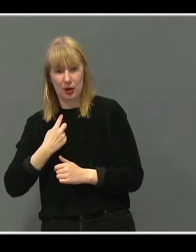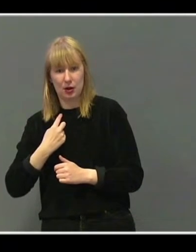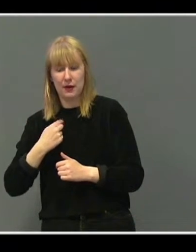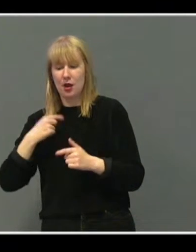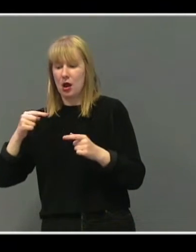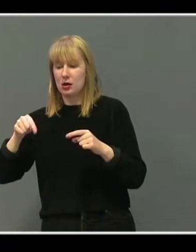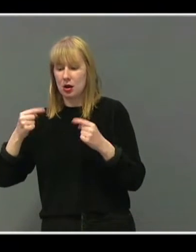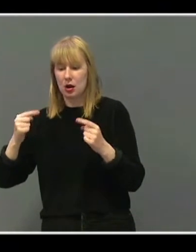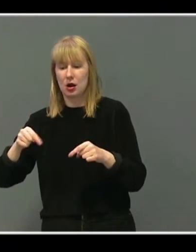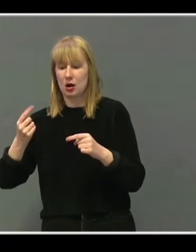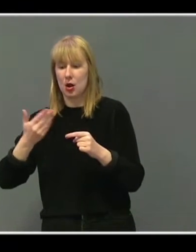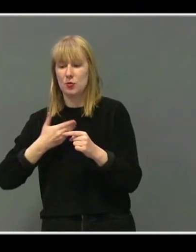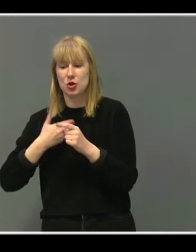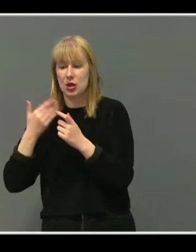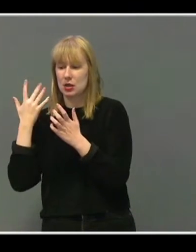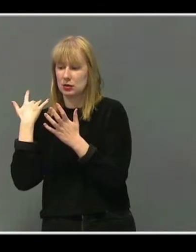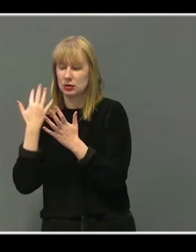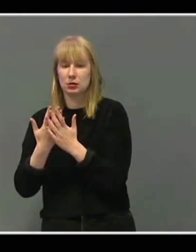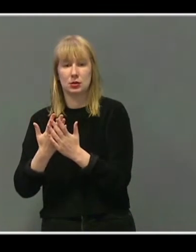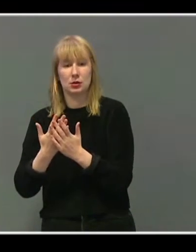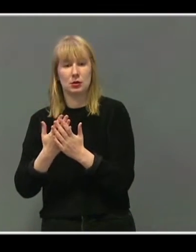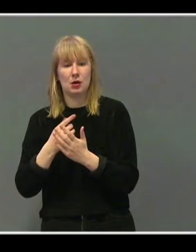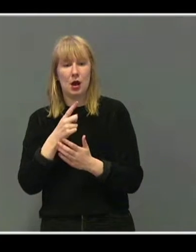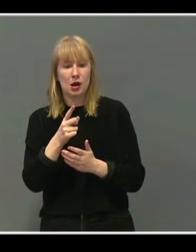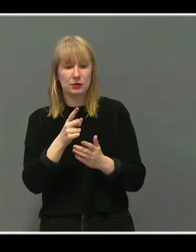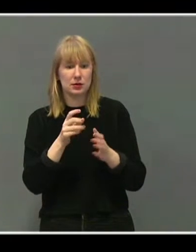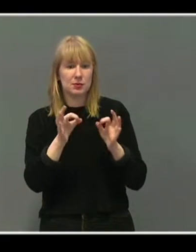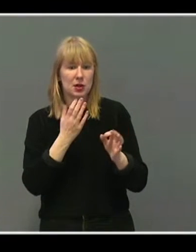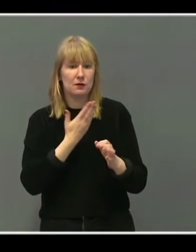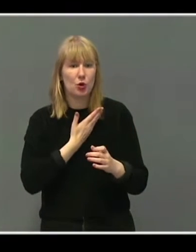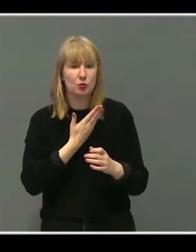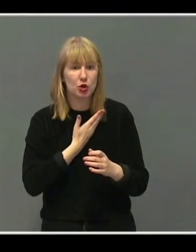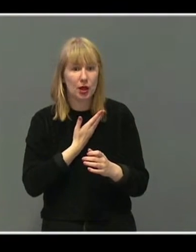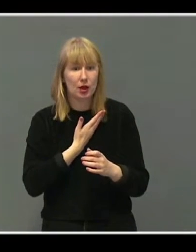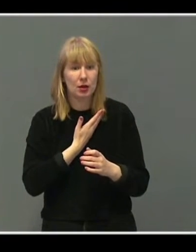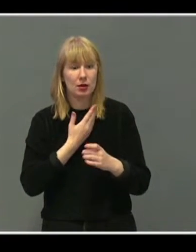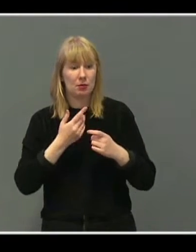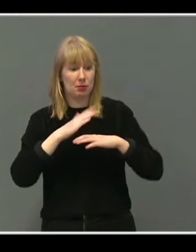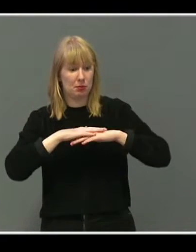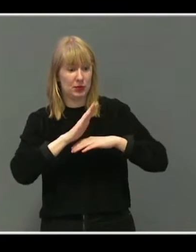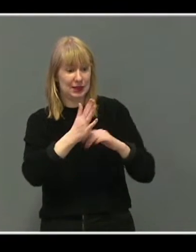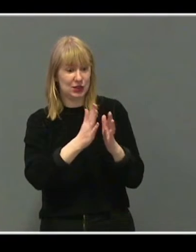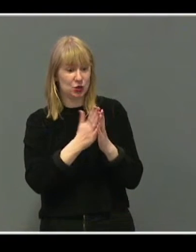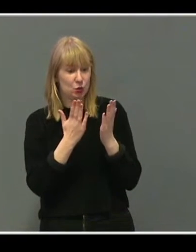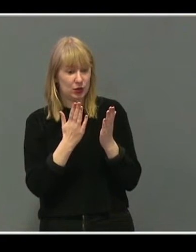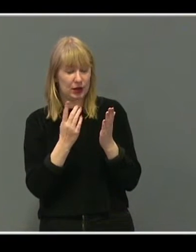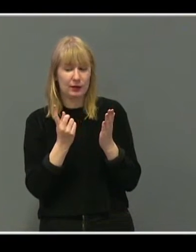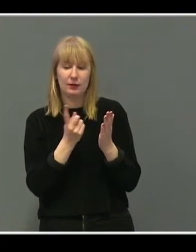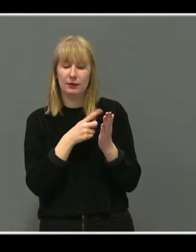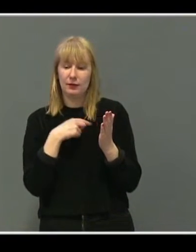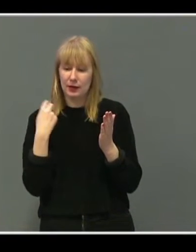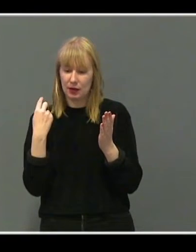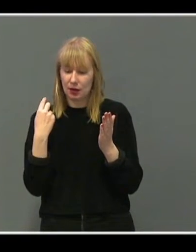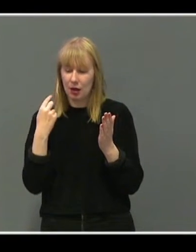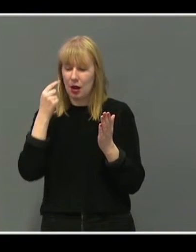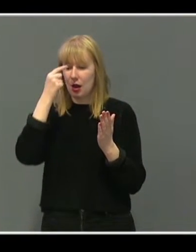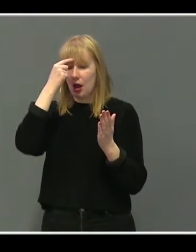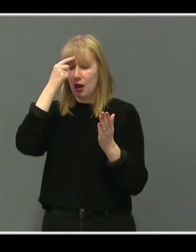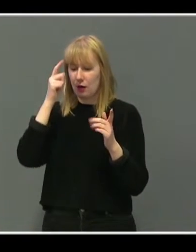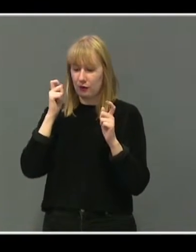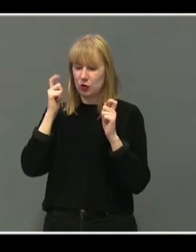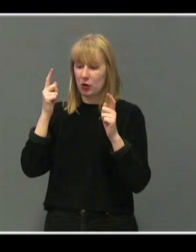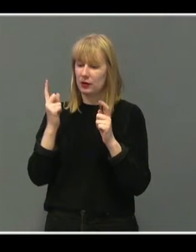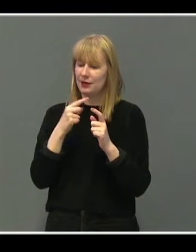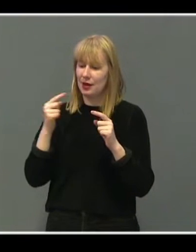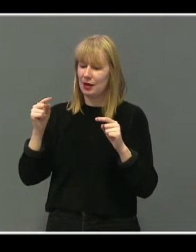kranglet konstant i fem år fordi vi synes han spiller for mye. Etter din historie har vi egentlig tatt inn over oss at vi